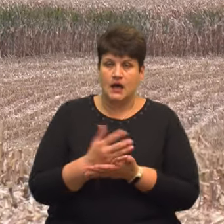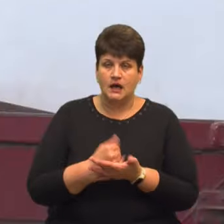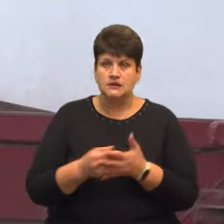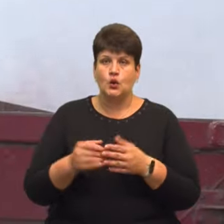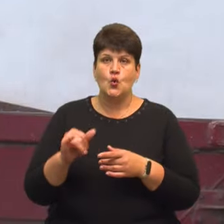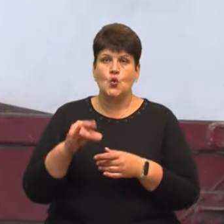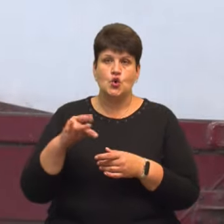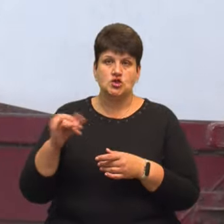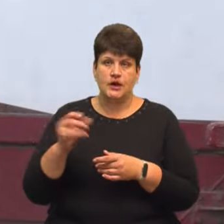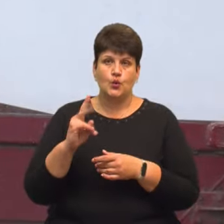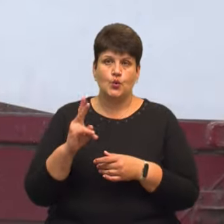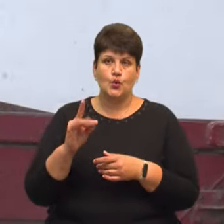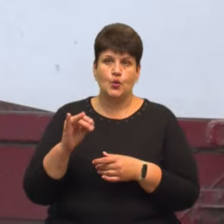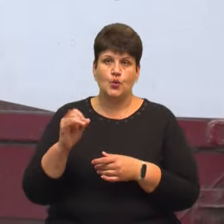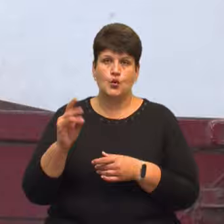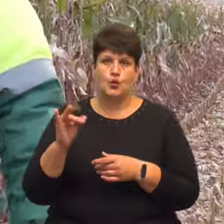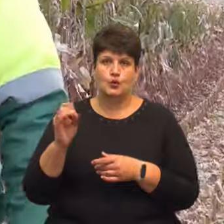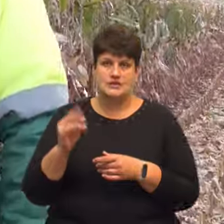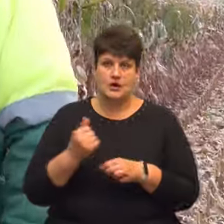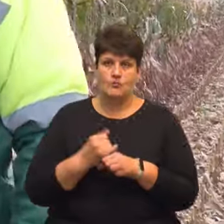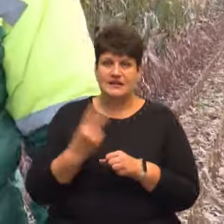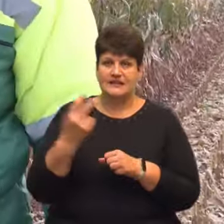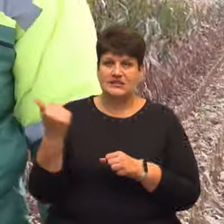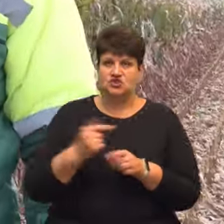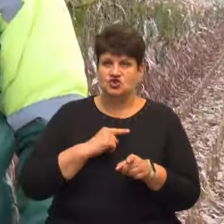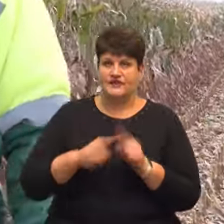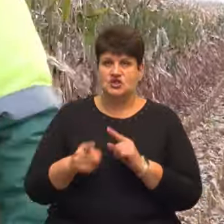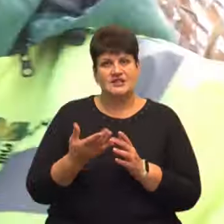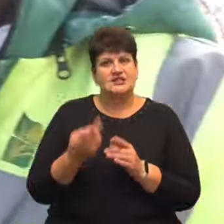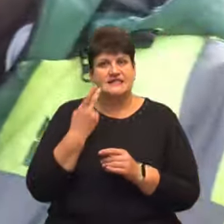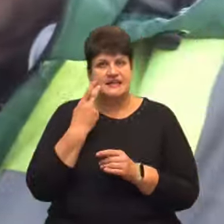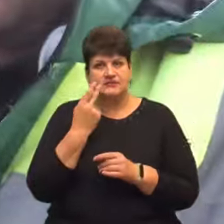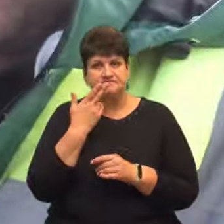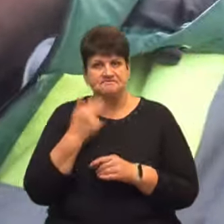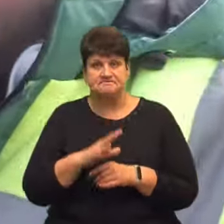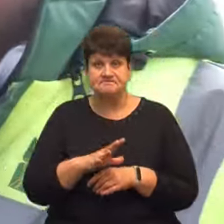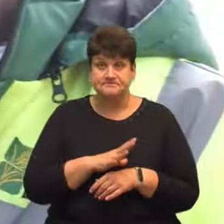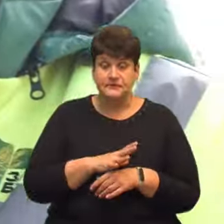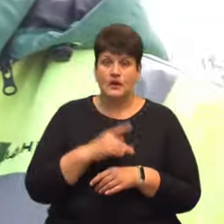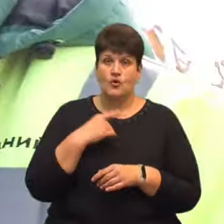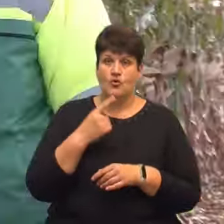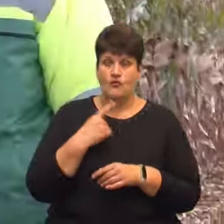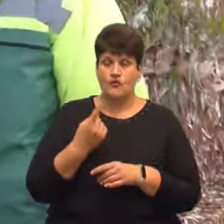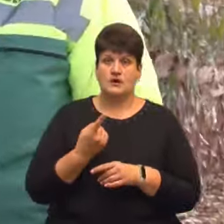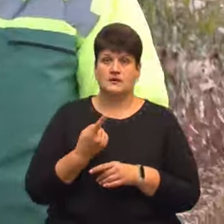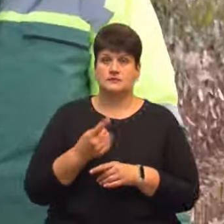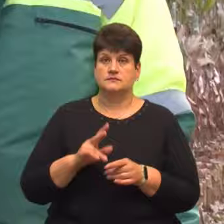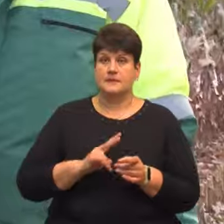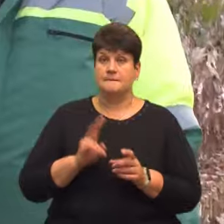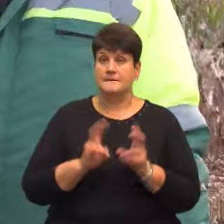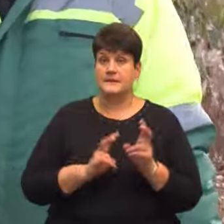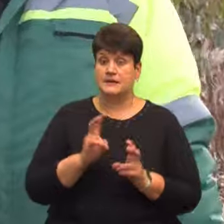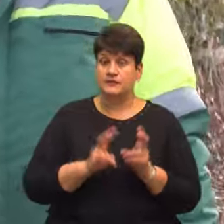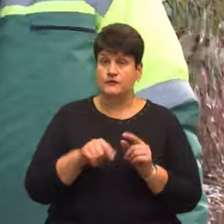року це роблять на два тижні швидше, ніж зазвичай, розповідає головний аграрій підрозділ цього підприємства Тарас Блятник. Цього року